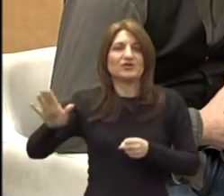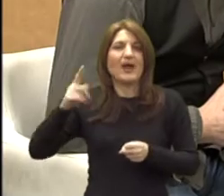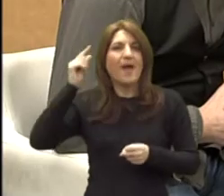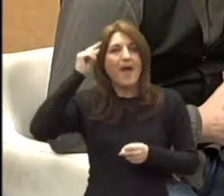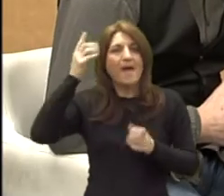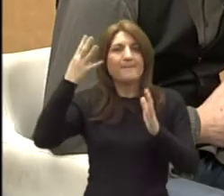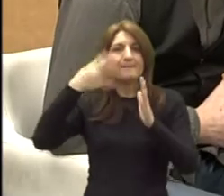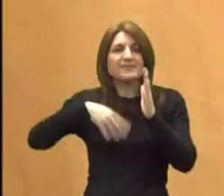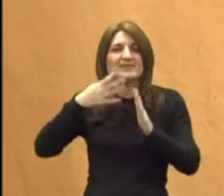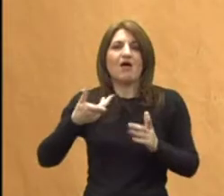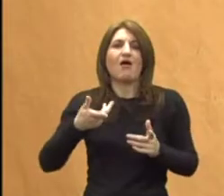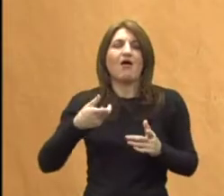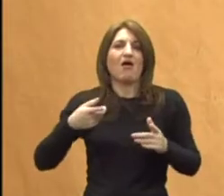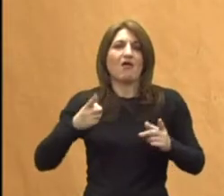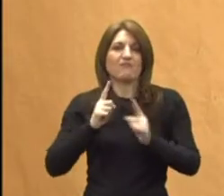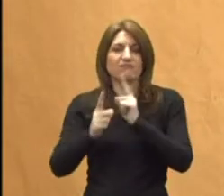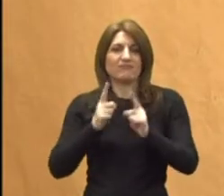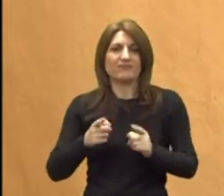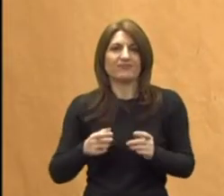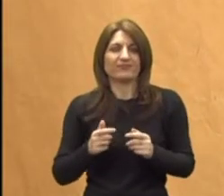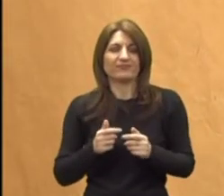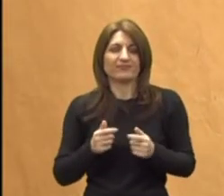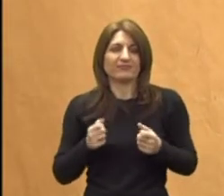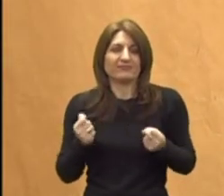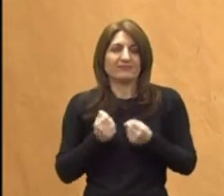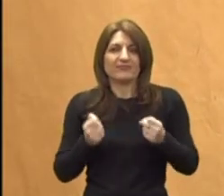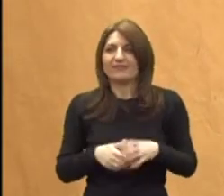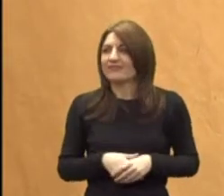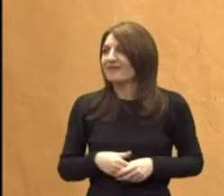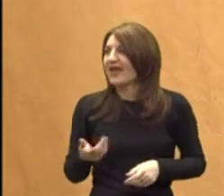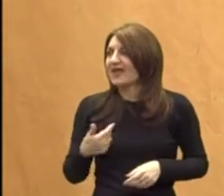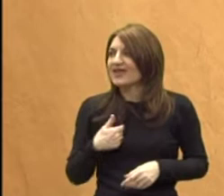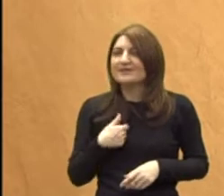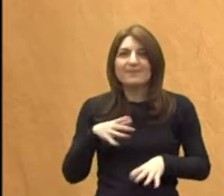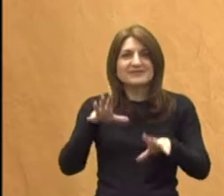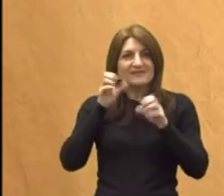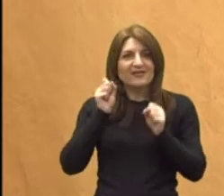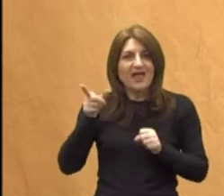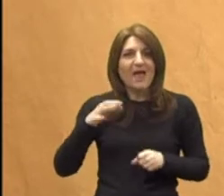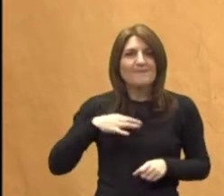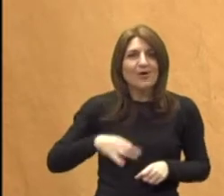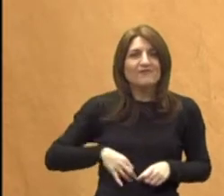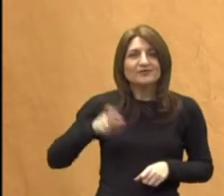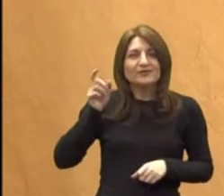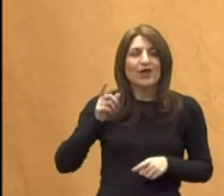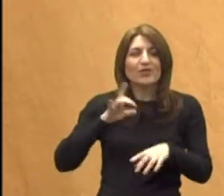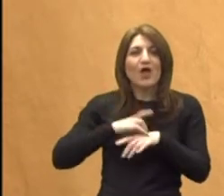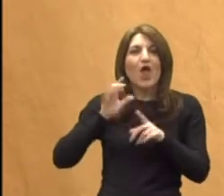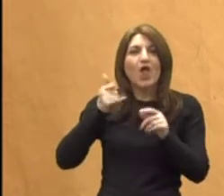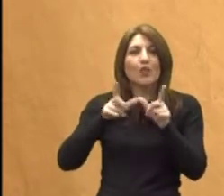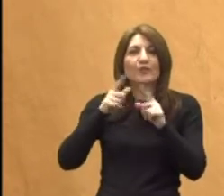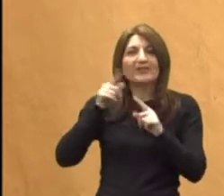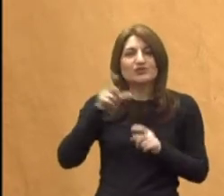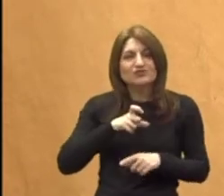shvatila, gospodina Ljutića, a to sam naravno rekao, jer kad sam pisala